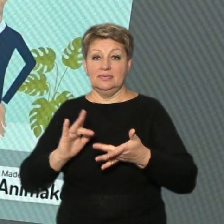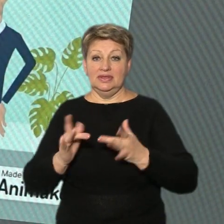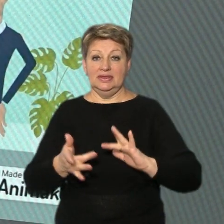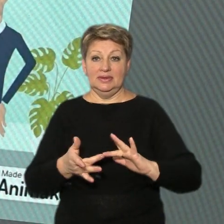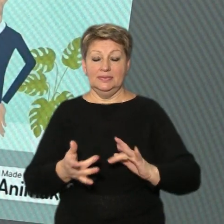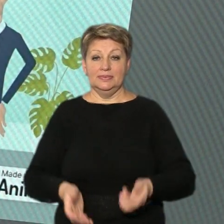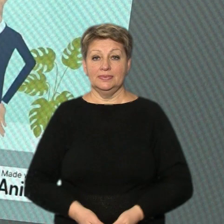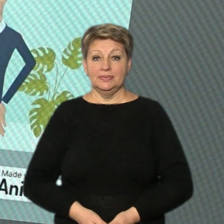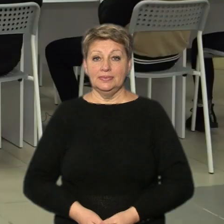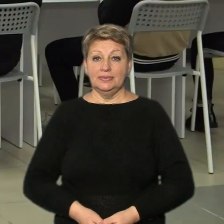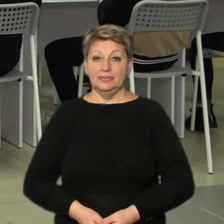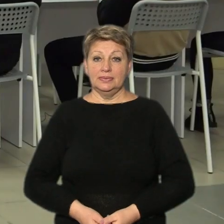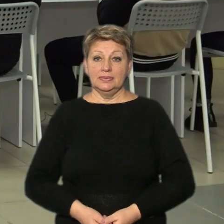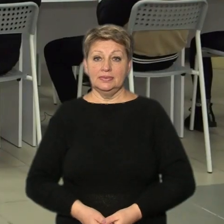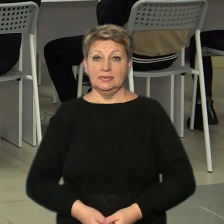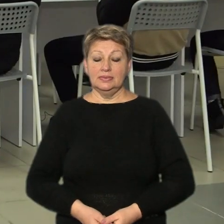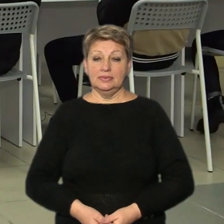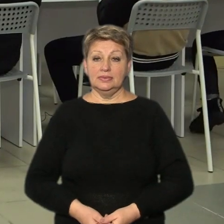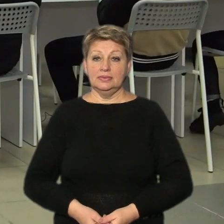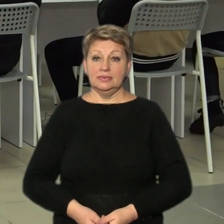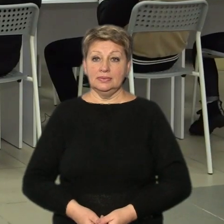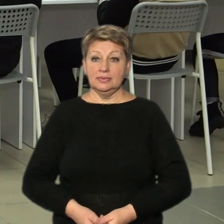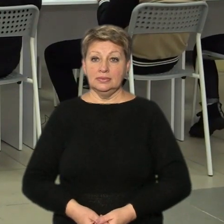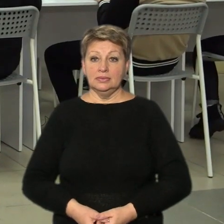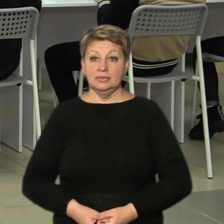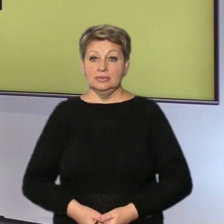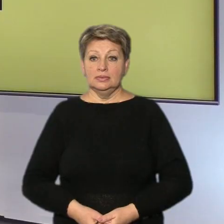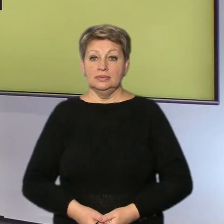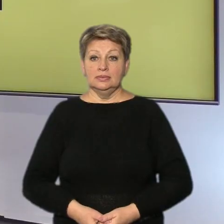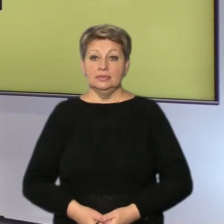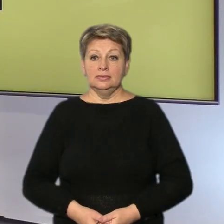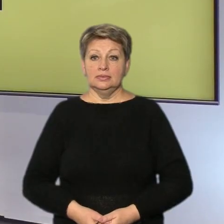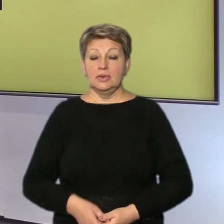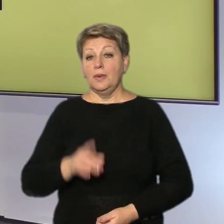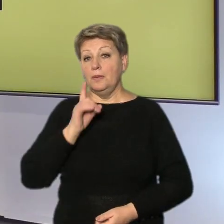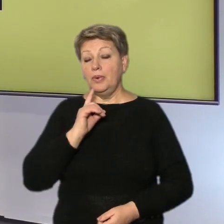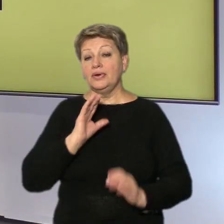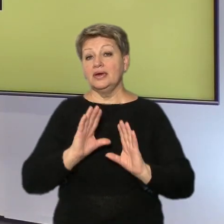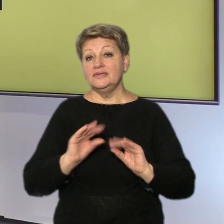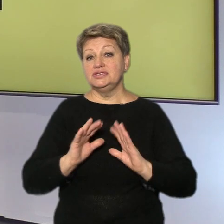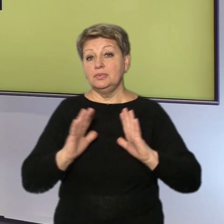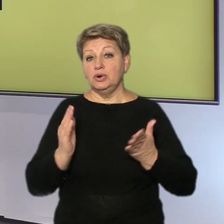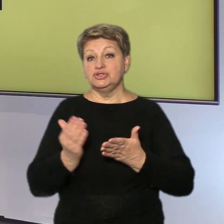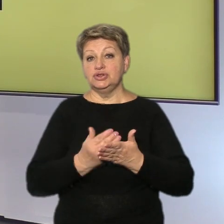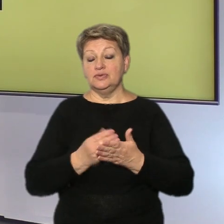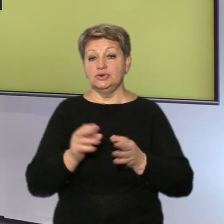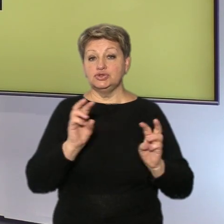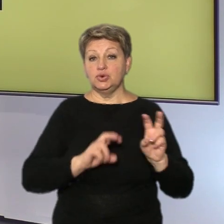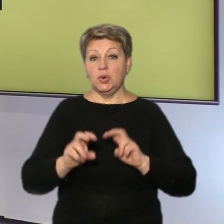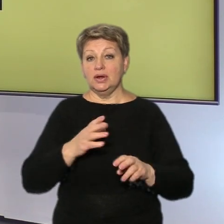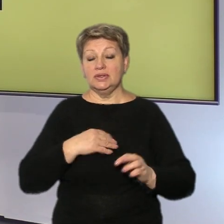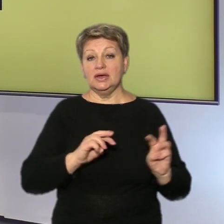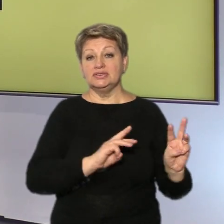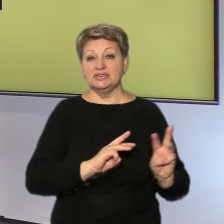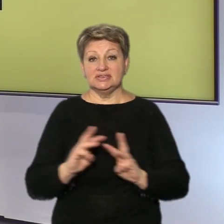Наталія Черкашенко, Максим Шевченко, Суспільне новини, Черкаси. На цьому в мене все. Більше новин шукайте на нашому сайті